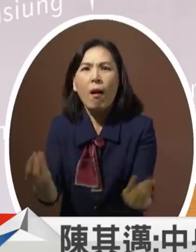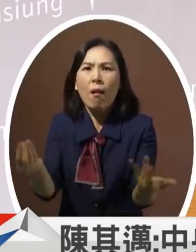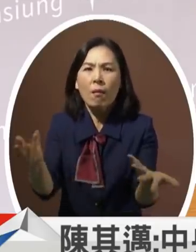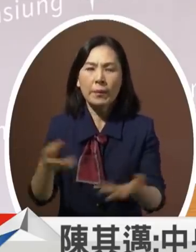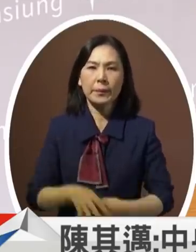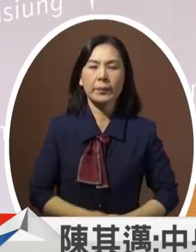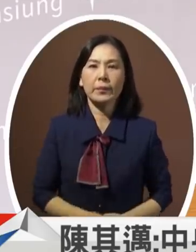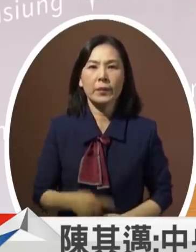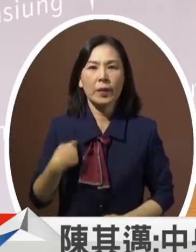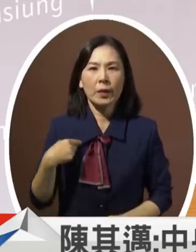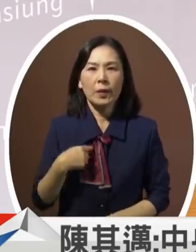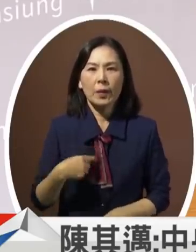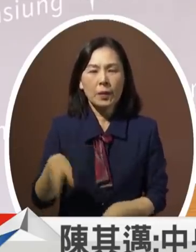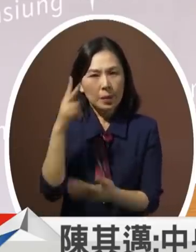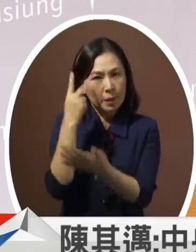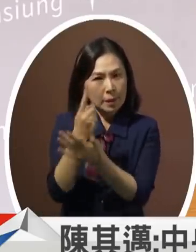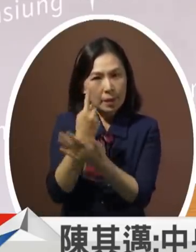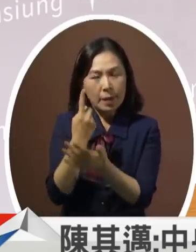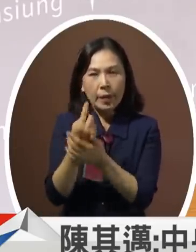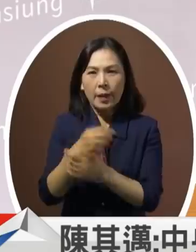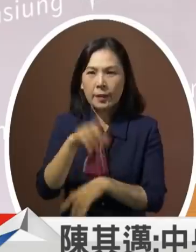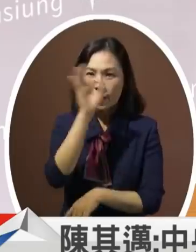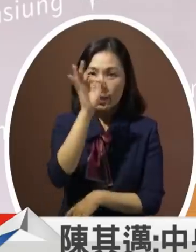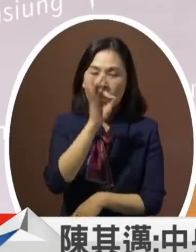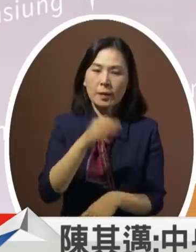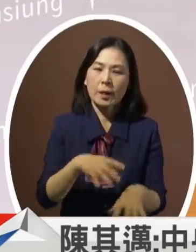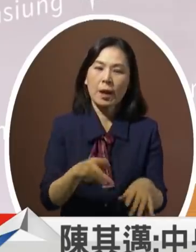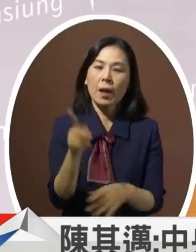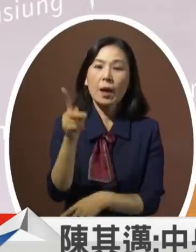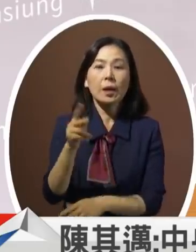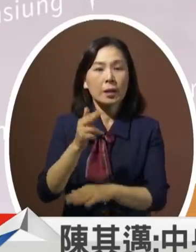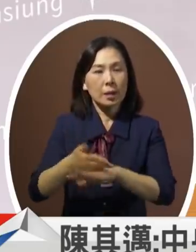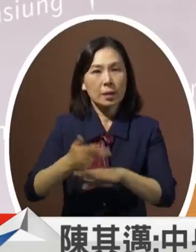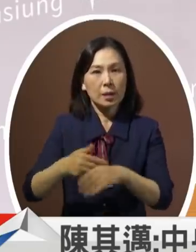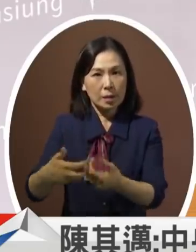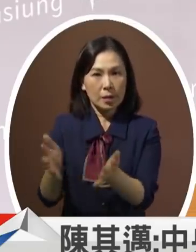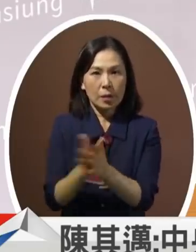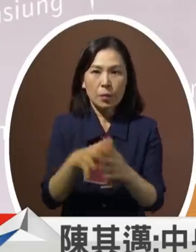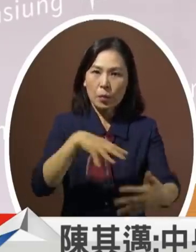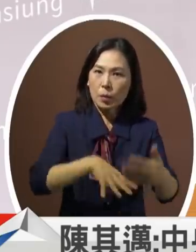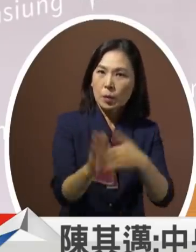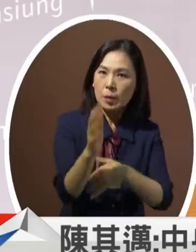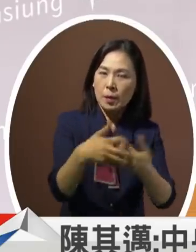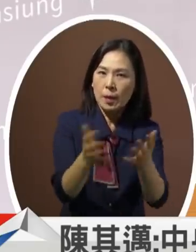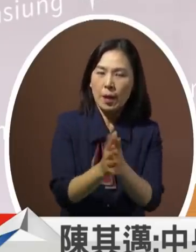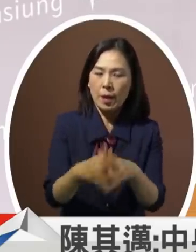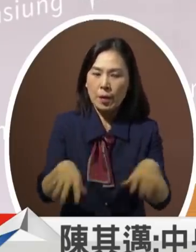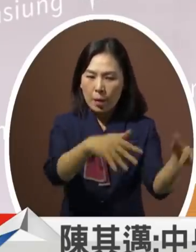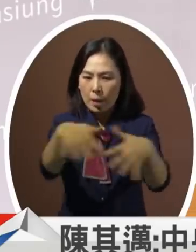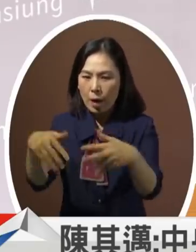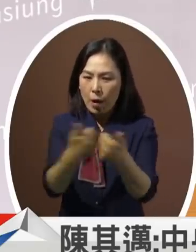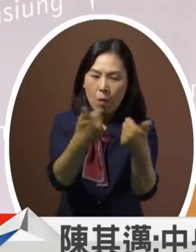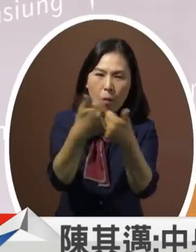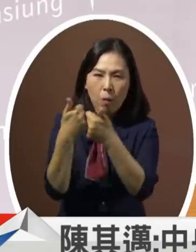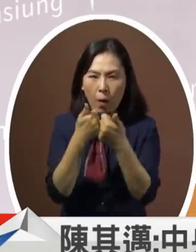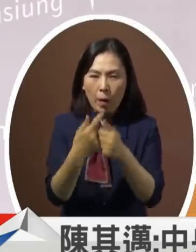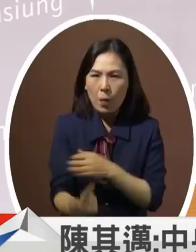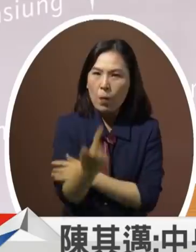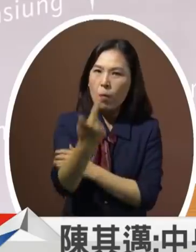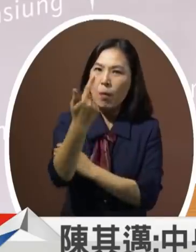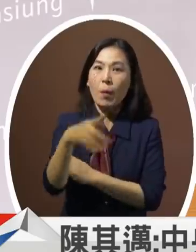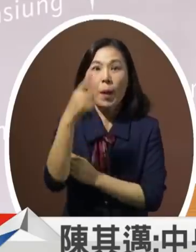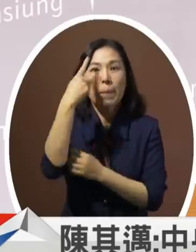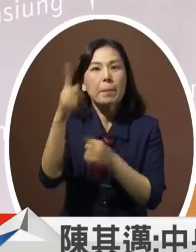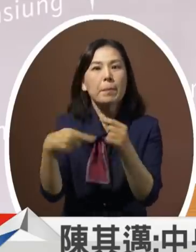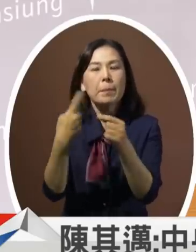所以我三天两头就找科技部跟内政部来协商整个桥头科学院区我希望说能够加快脚步在明年年